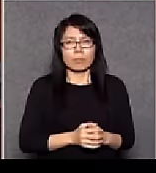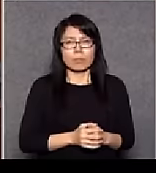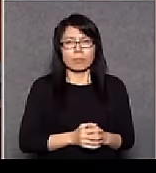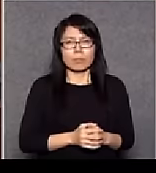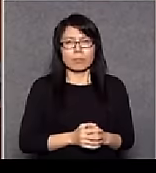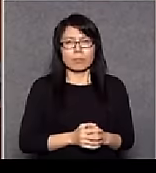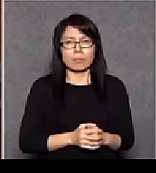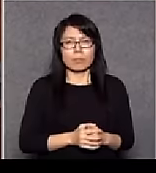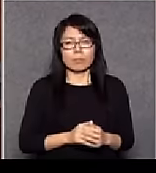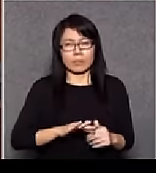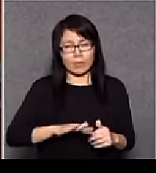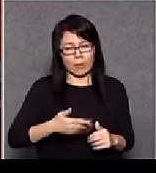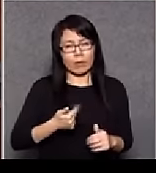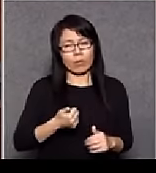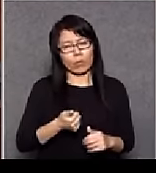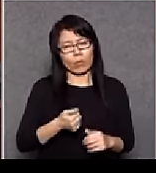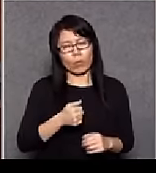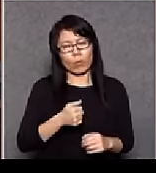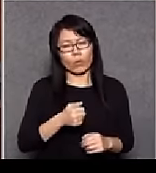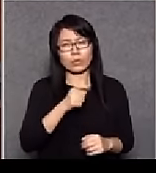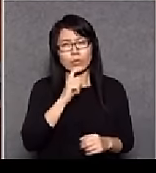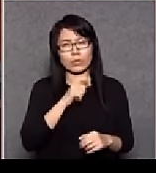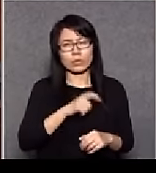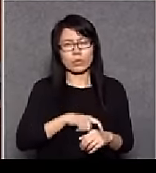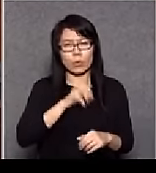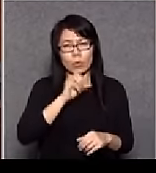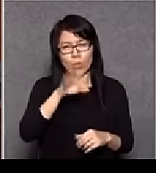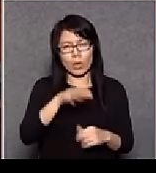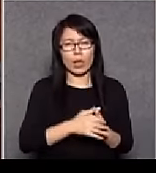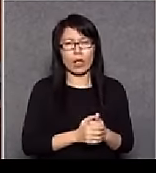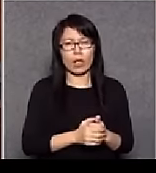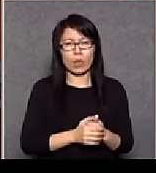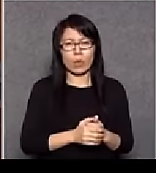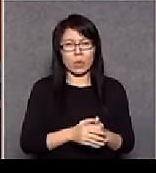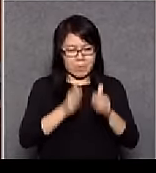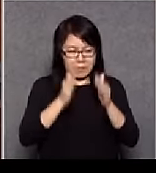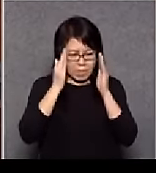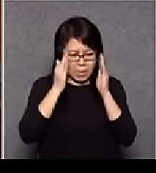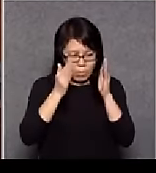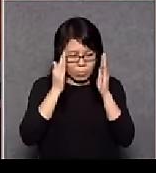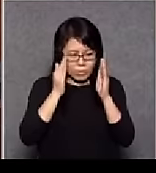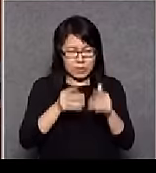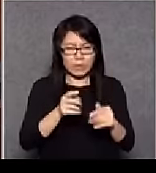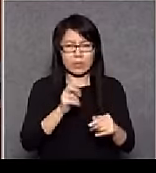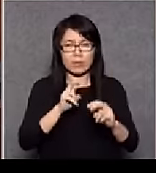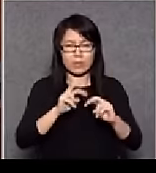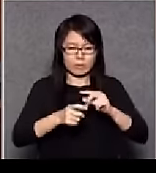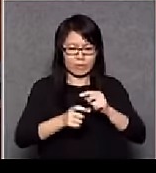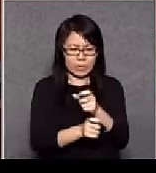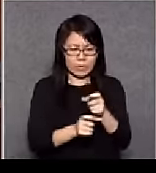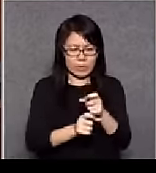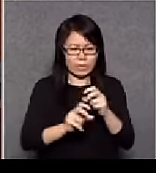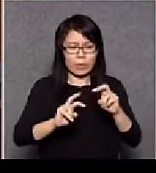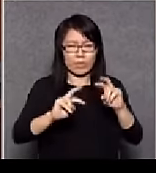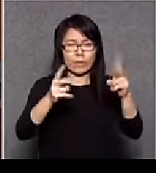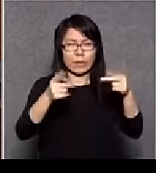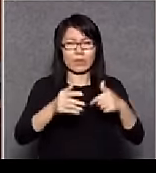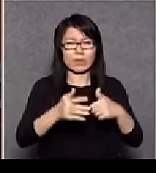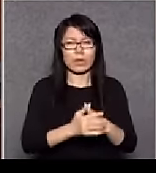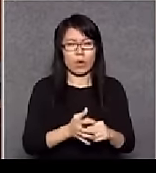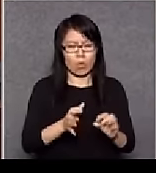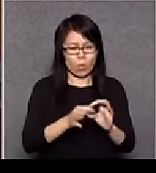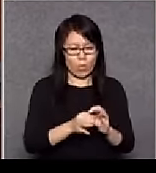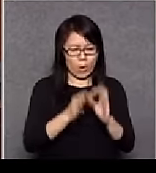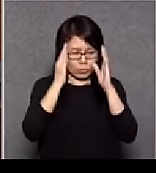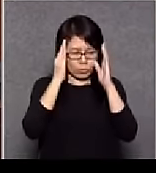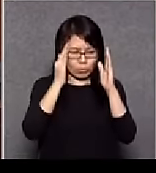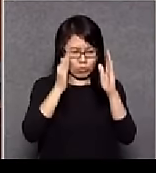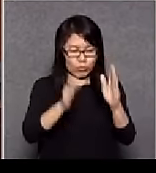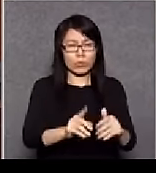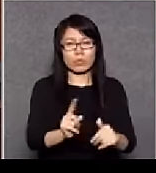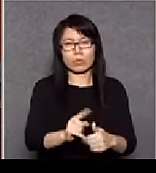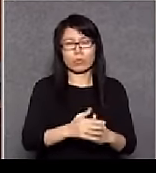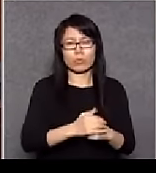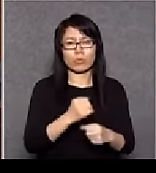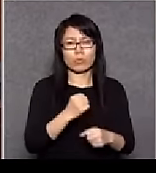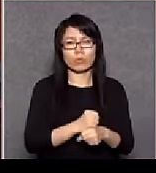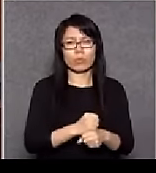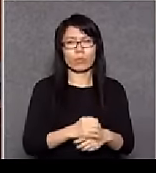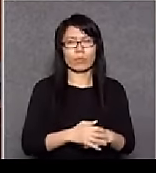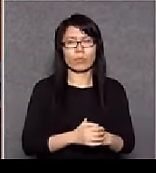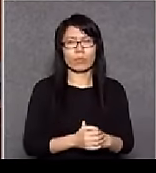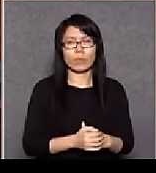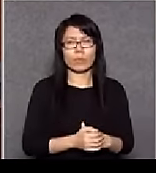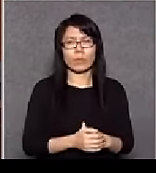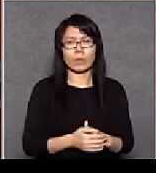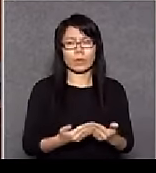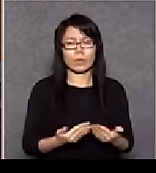他也好有時候都說我密切意對形勢發展我密切關注雖然到現在